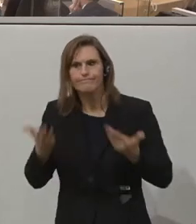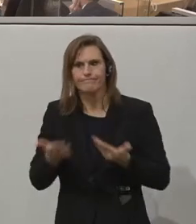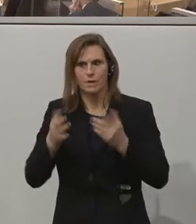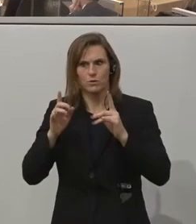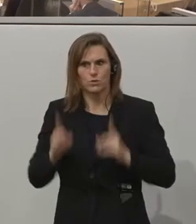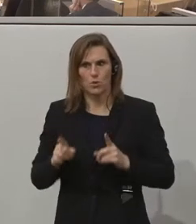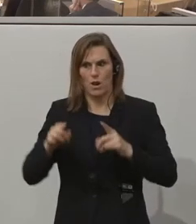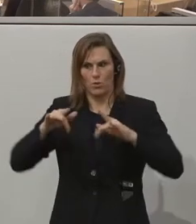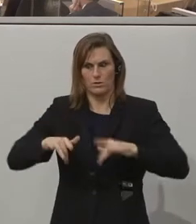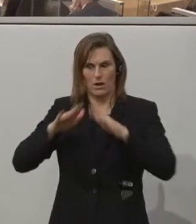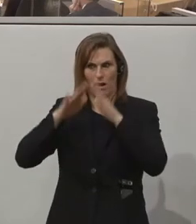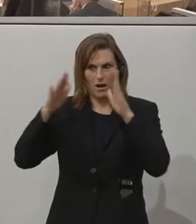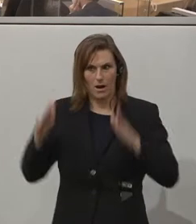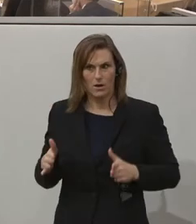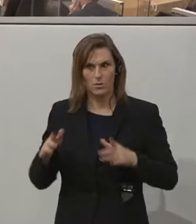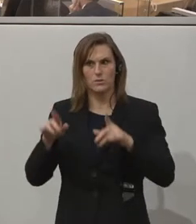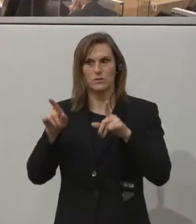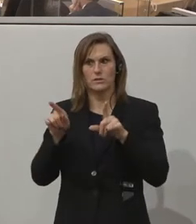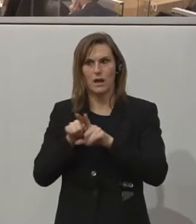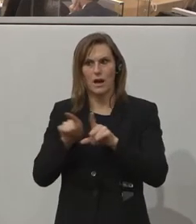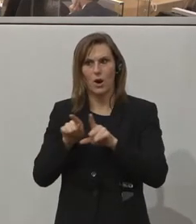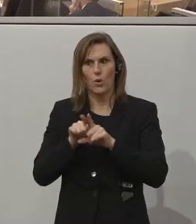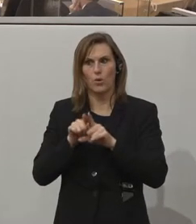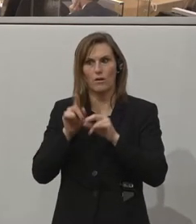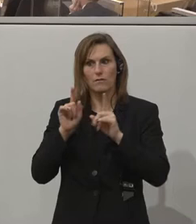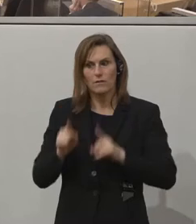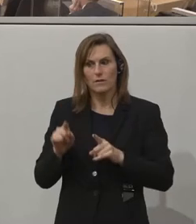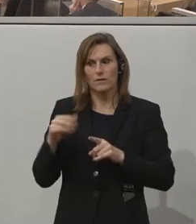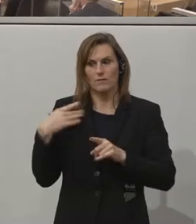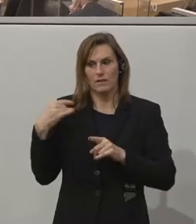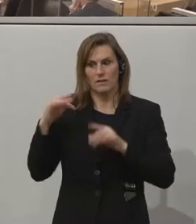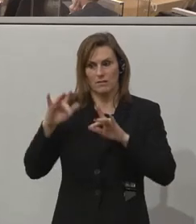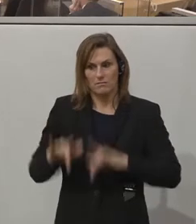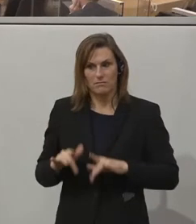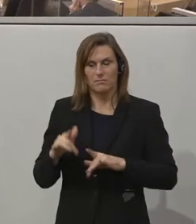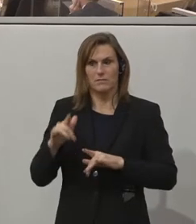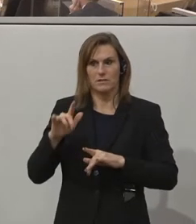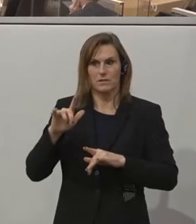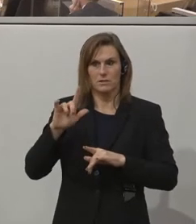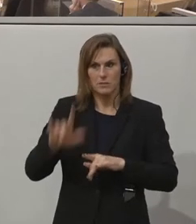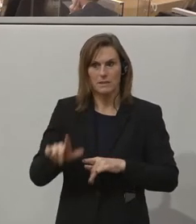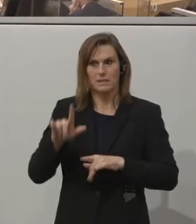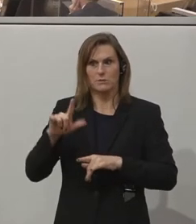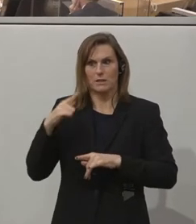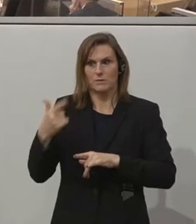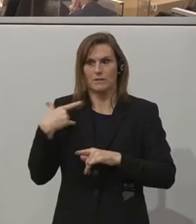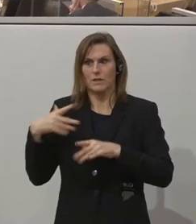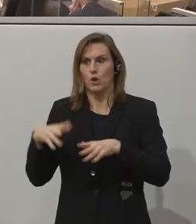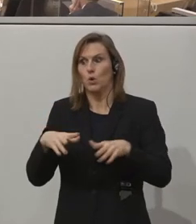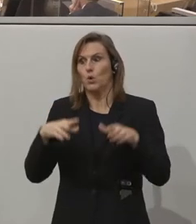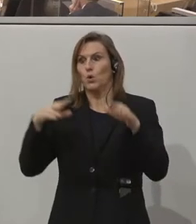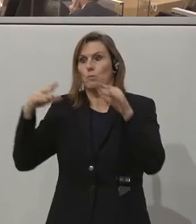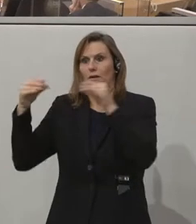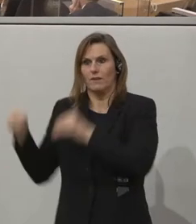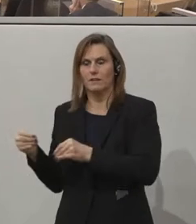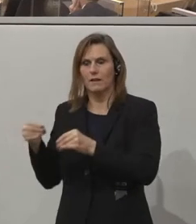Haus hier. Aber dementsprechend dann, wenn wir wieder ab 2022 rückübersiedeln, diese totale Barrierefreiheit zum